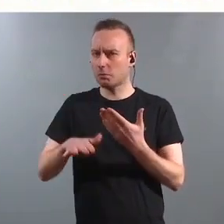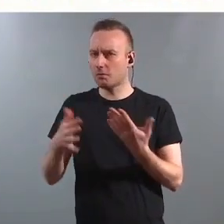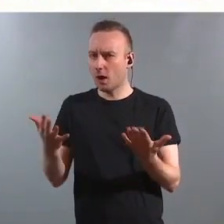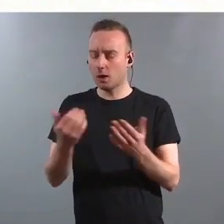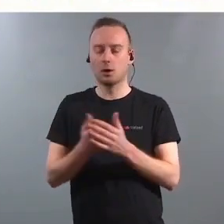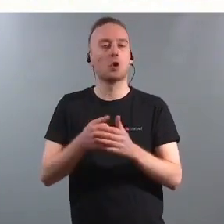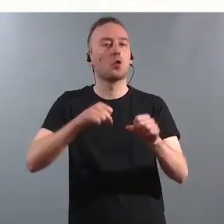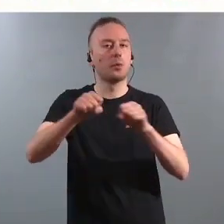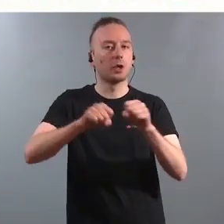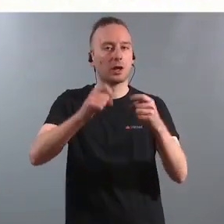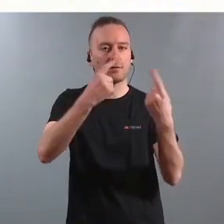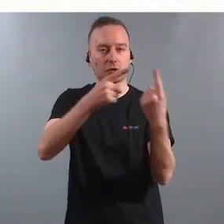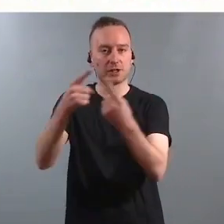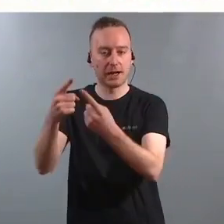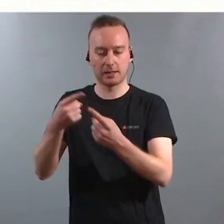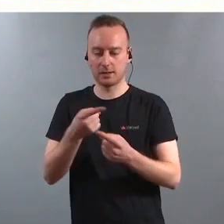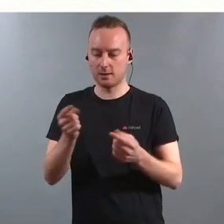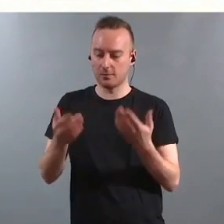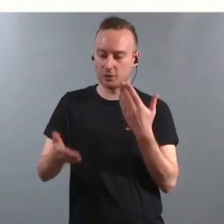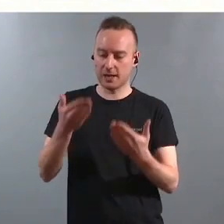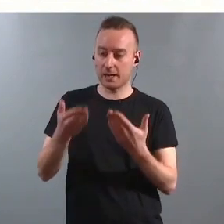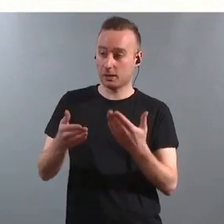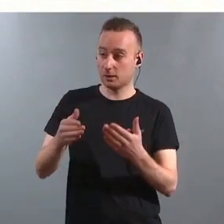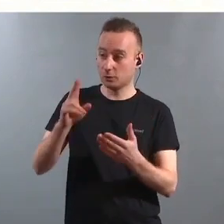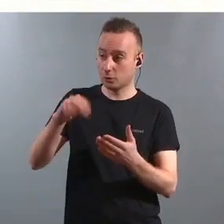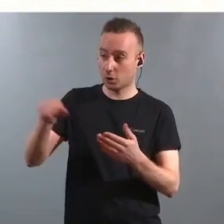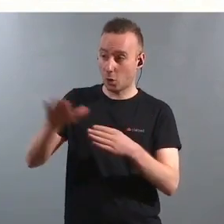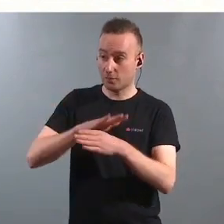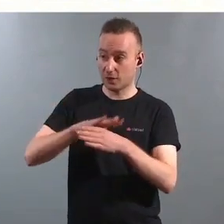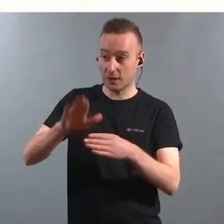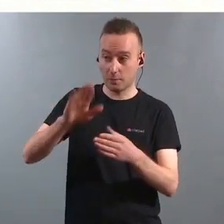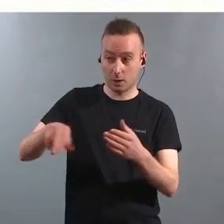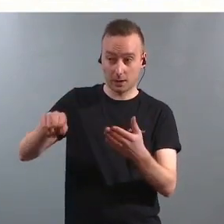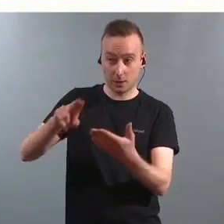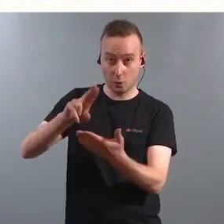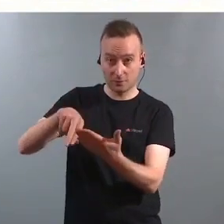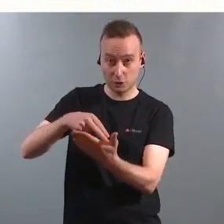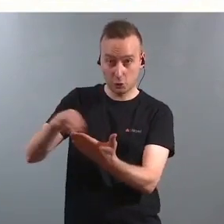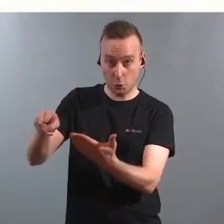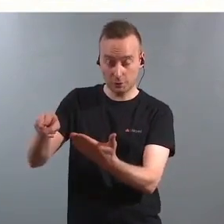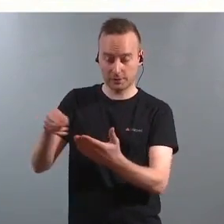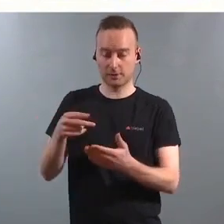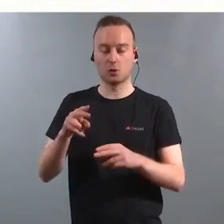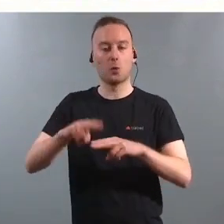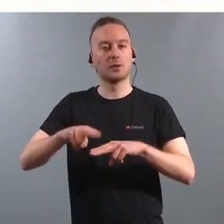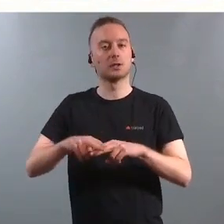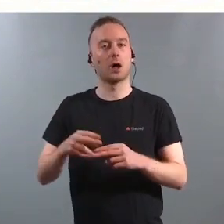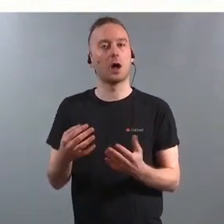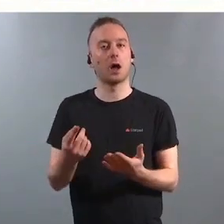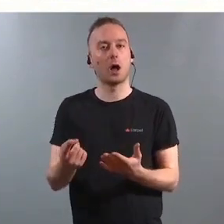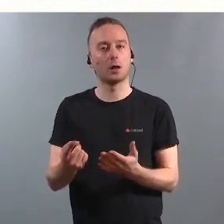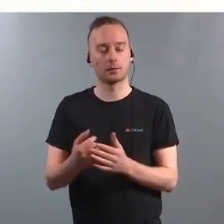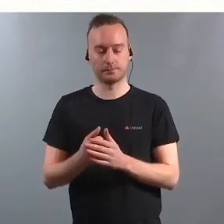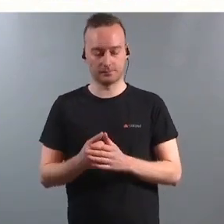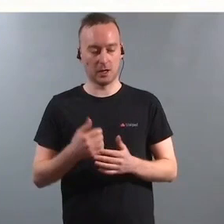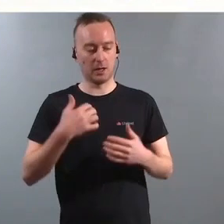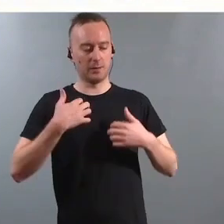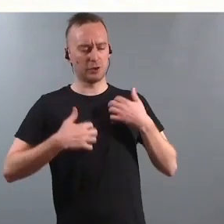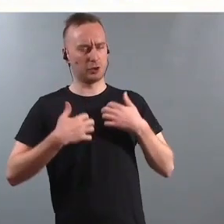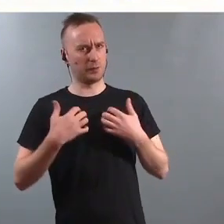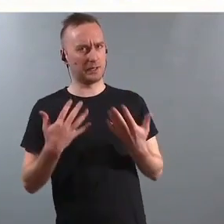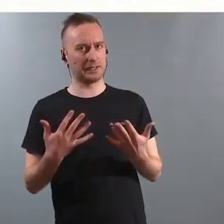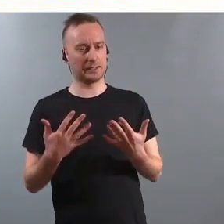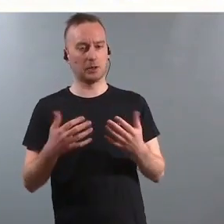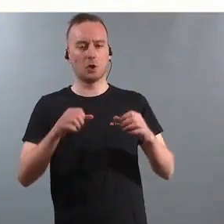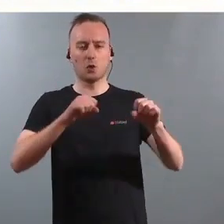da de vurderte om Norge oppfylte barnekonvensjon, så kommenterte komiteen at de er bekymret for de store